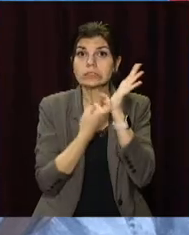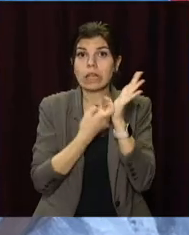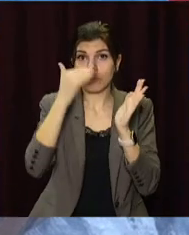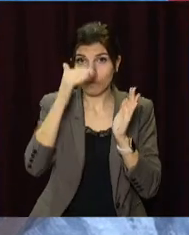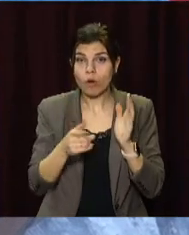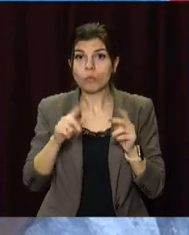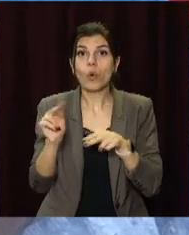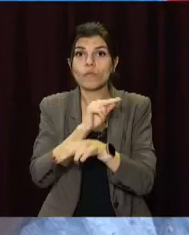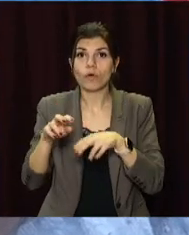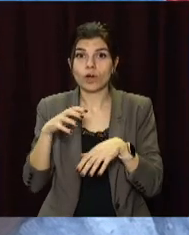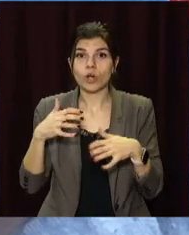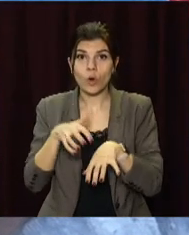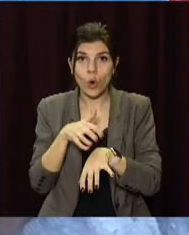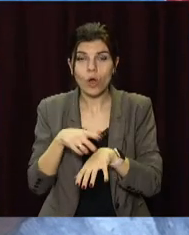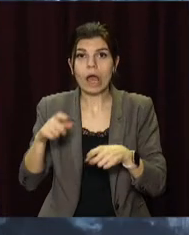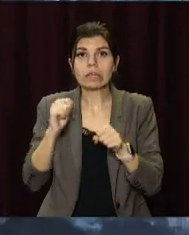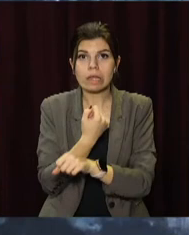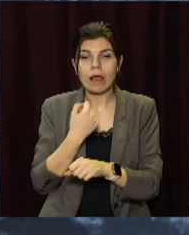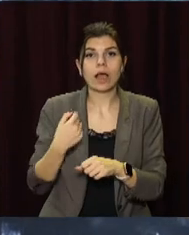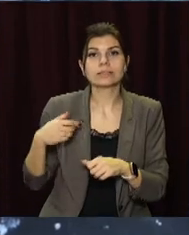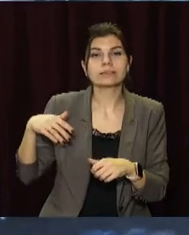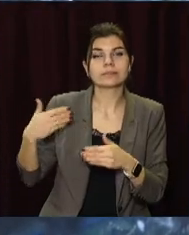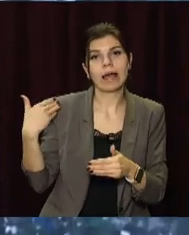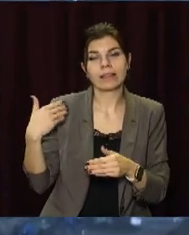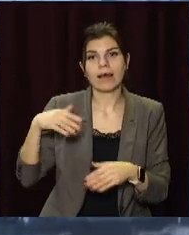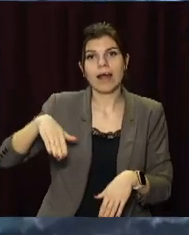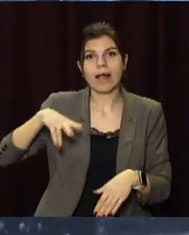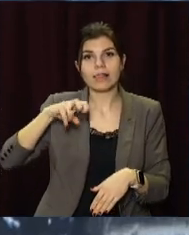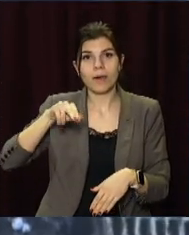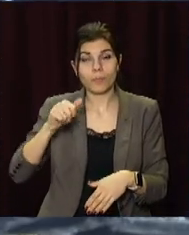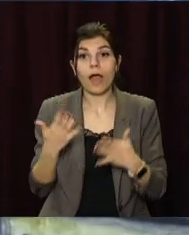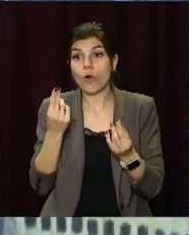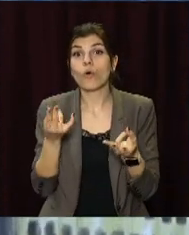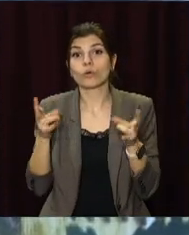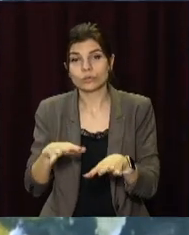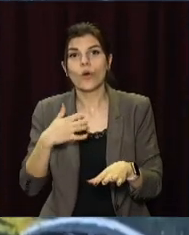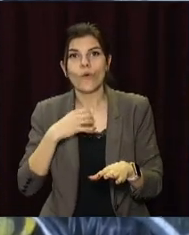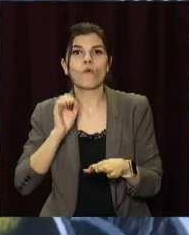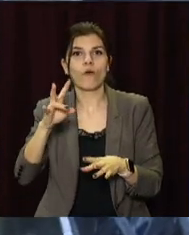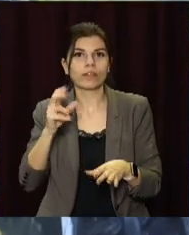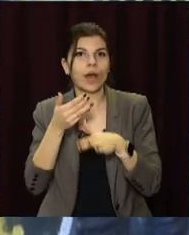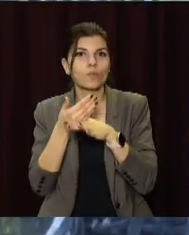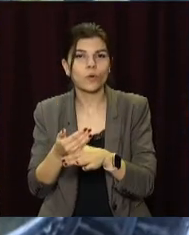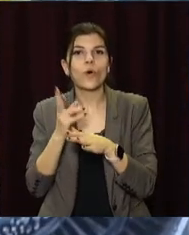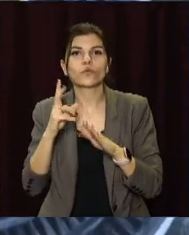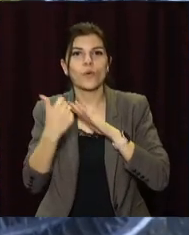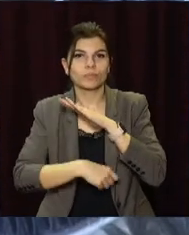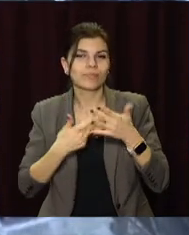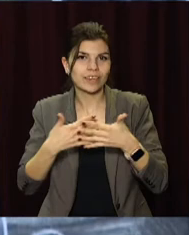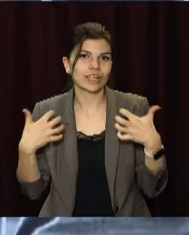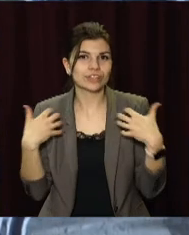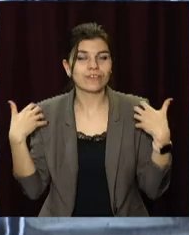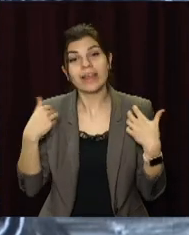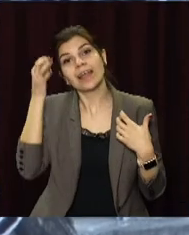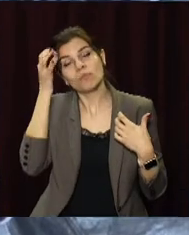лікування кота у тварини-тріщина задньої лапи. А якщо гроші залишаться, віддасть їх на допомогу безпритульним тваринам.